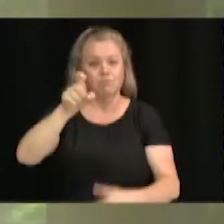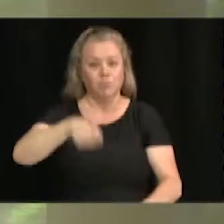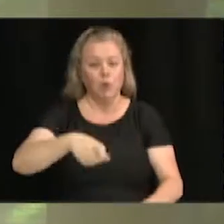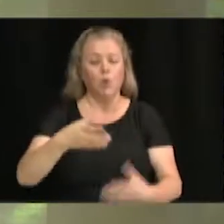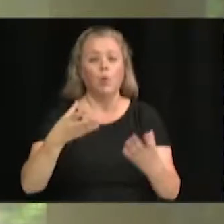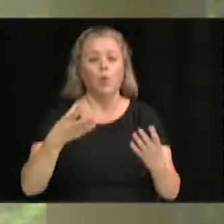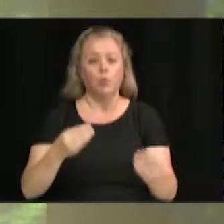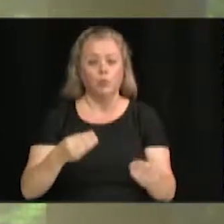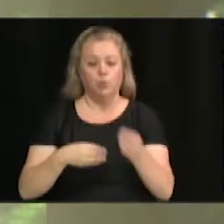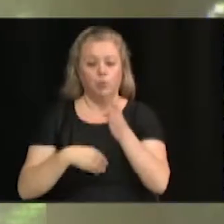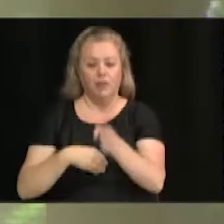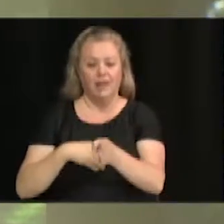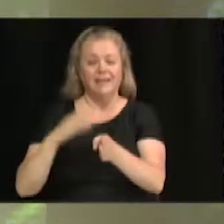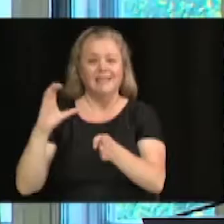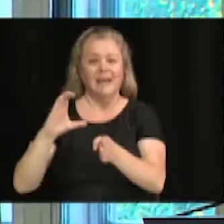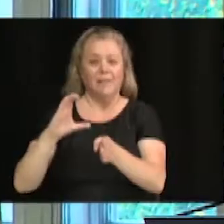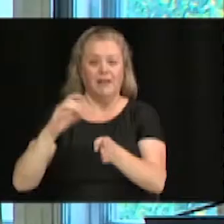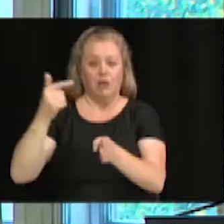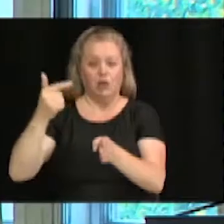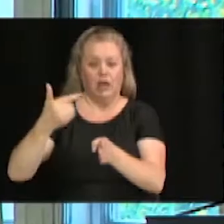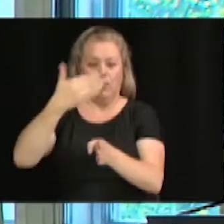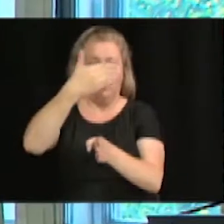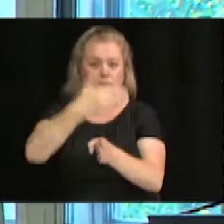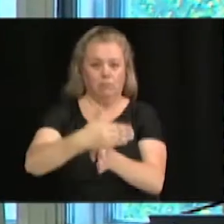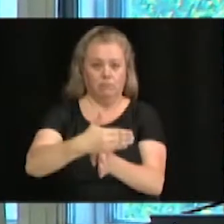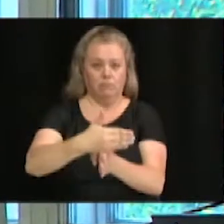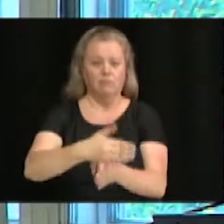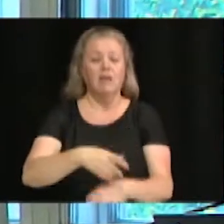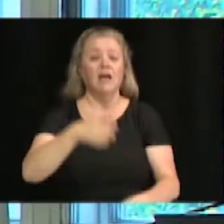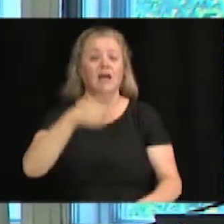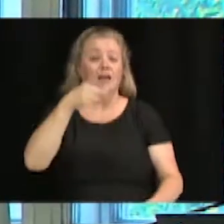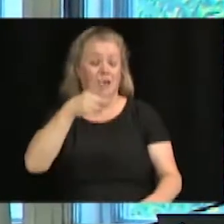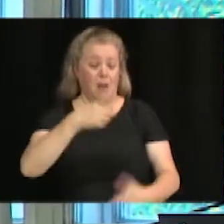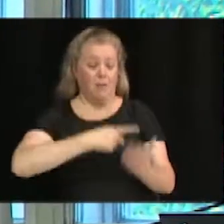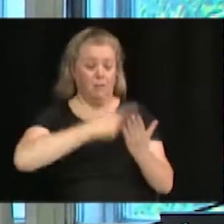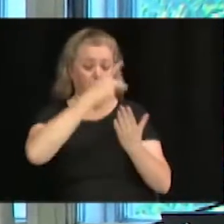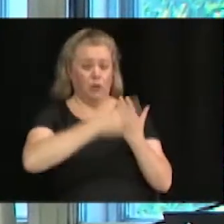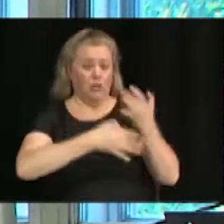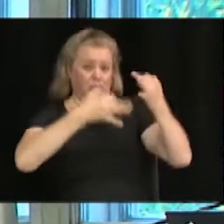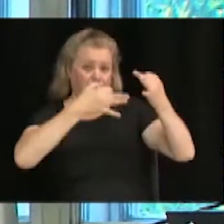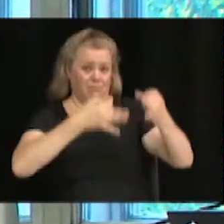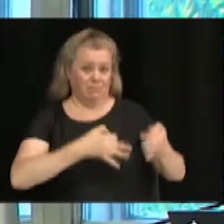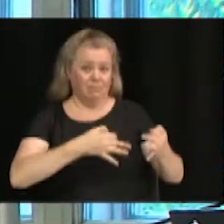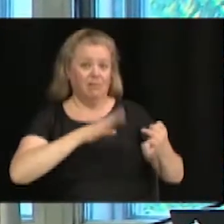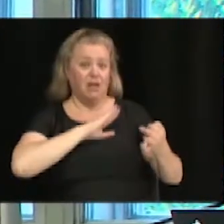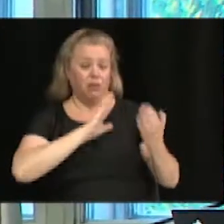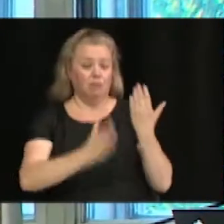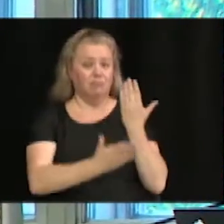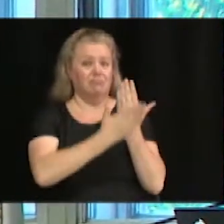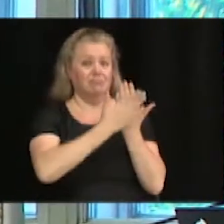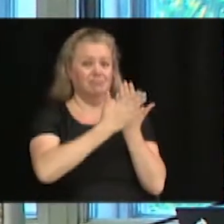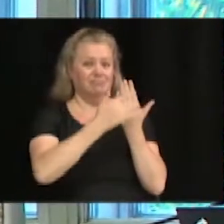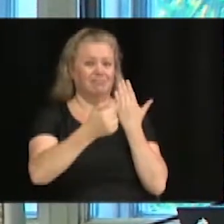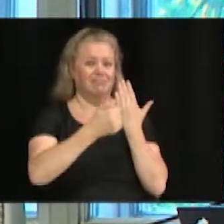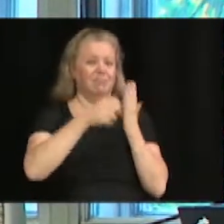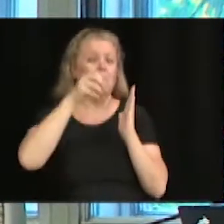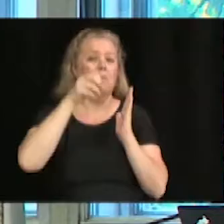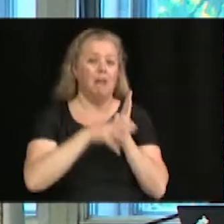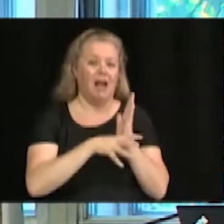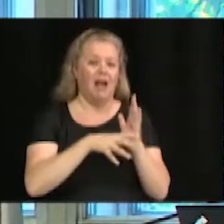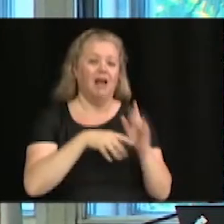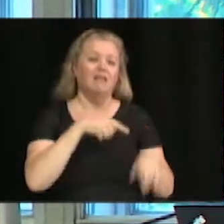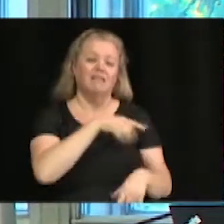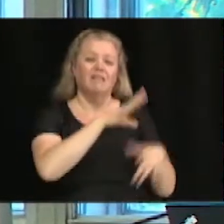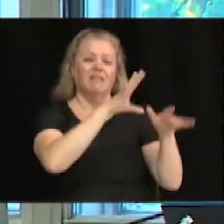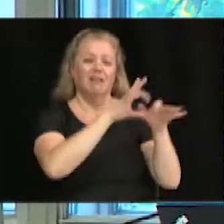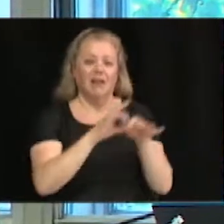Grégoire. Selon le plan qui est joint au projet de résolution suite au réaménagement qui est en train d'être effectué dans l